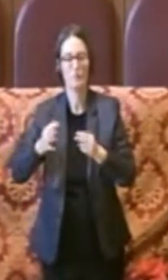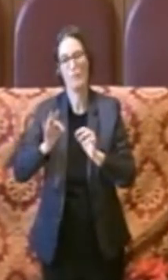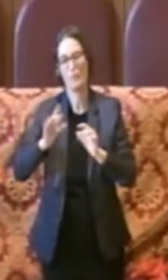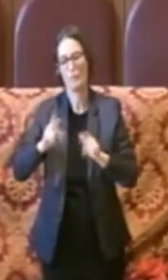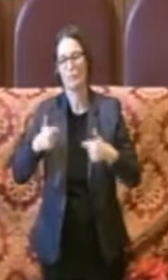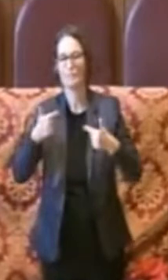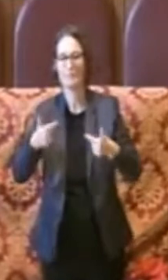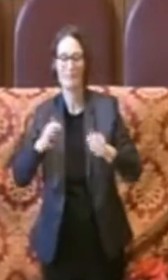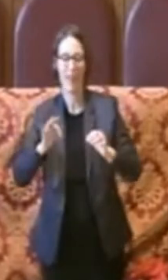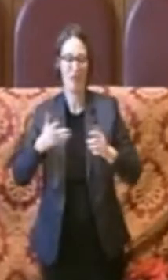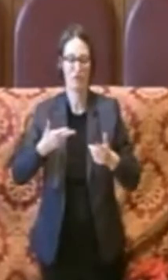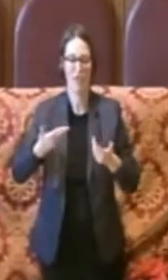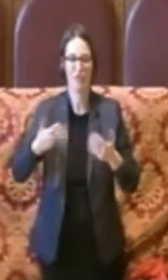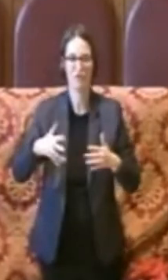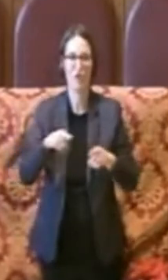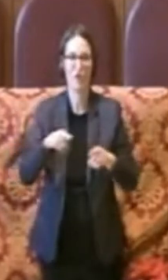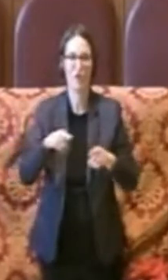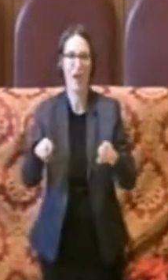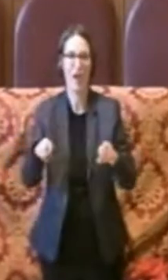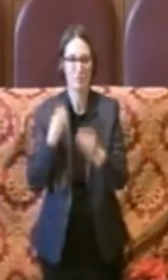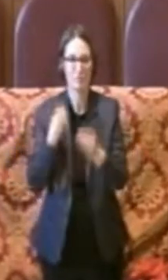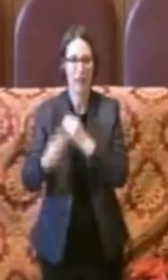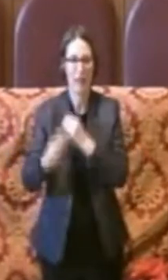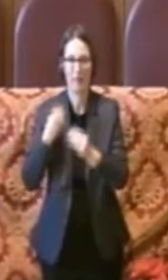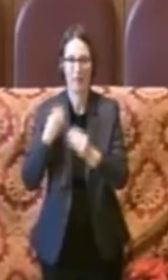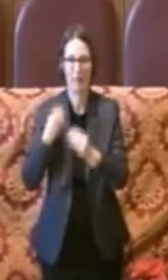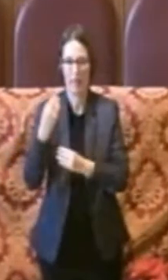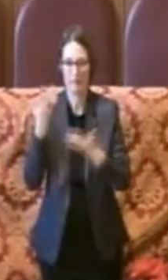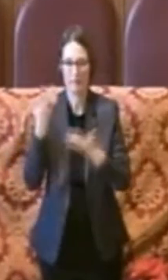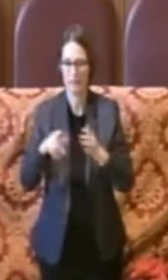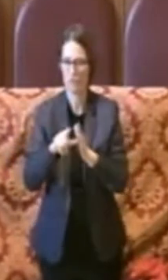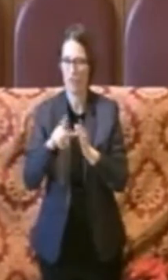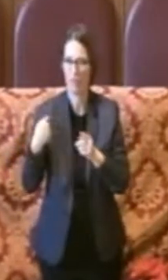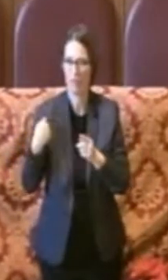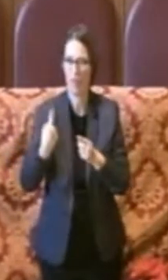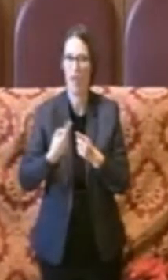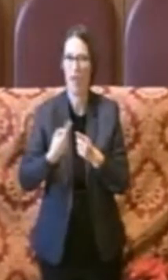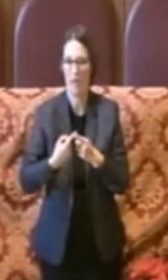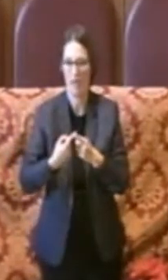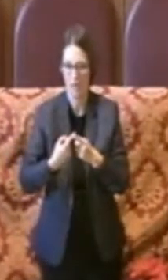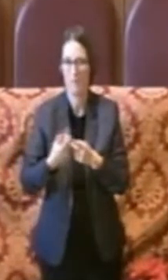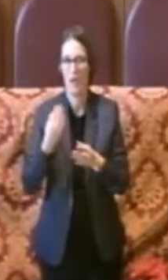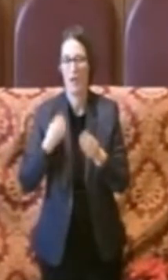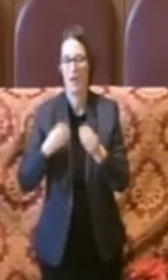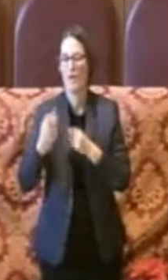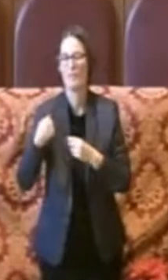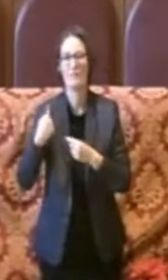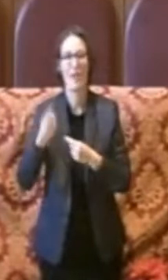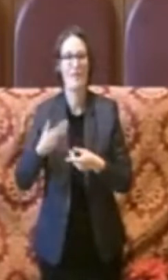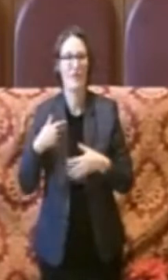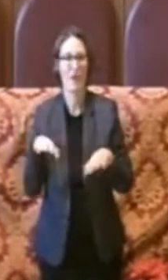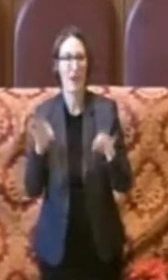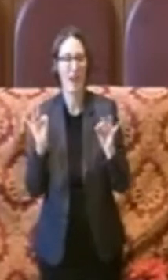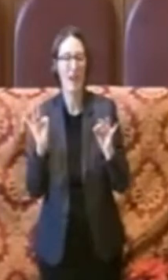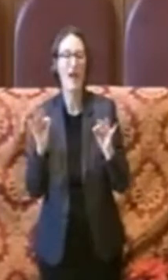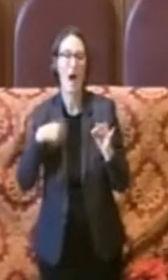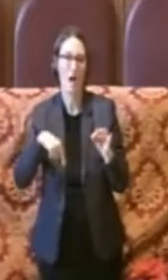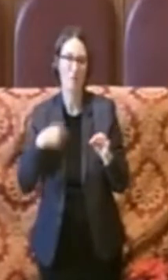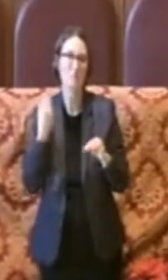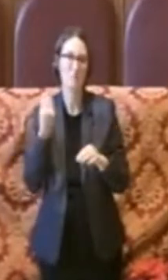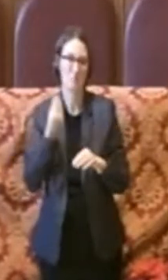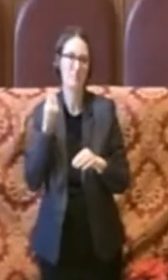a quella che è una richiesta che giace da tantissimo tempo in evasa e che noi invece riteniamo che debba essere